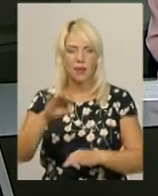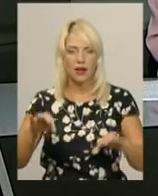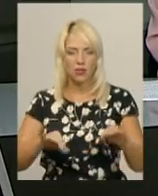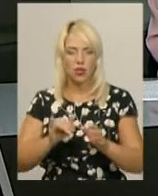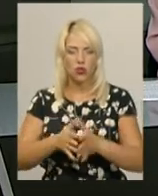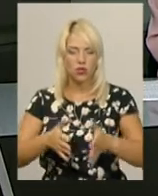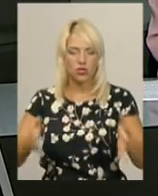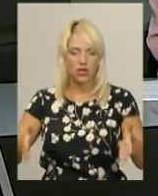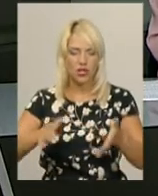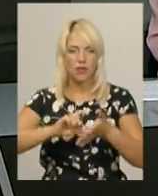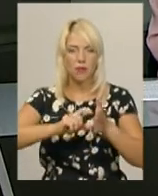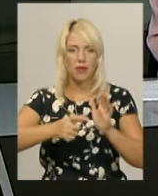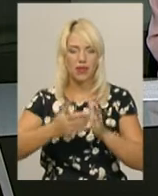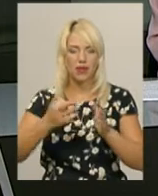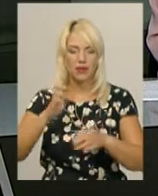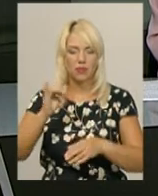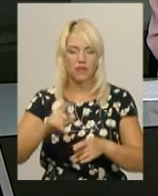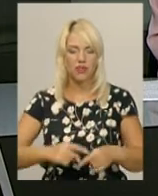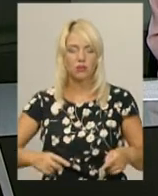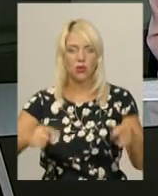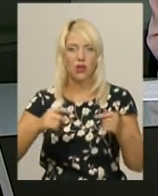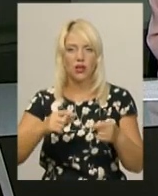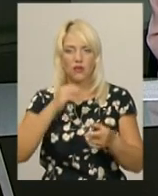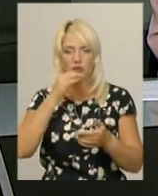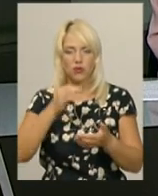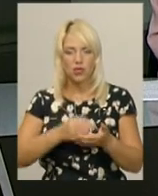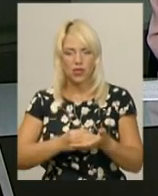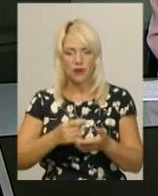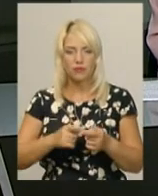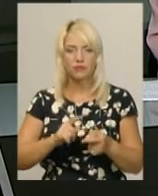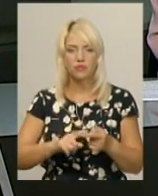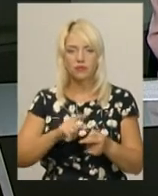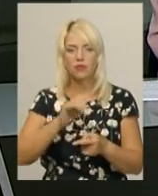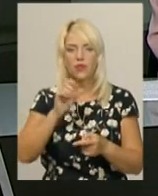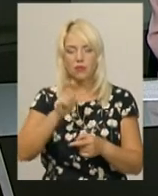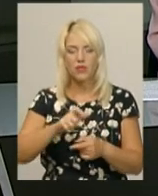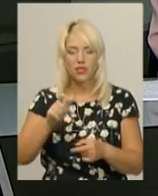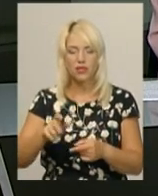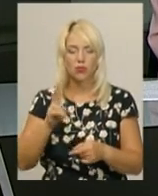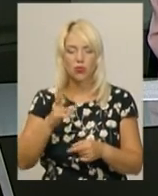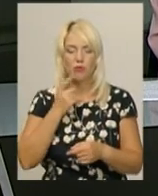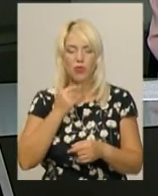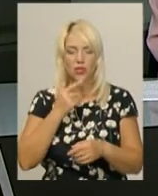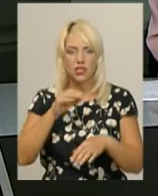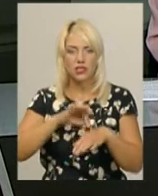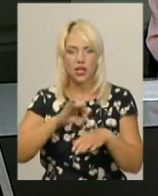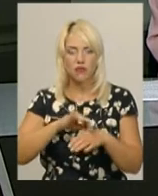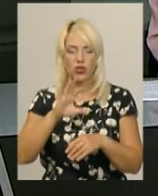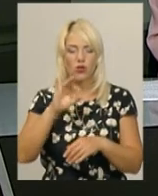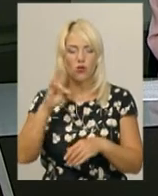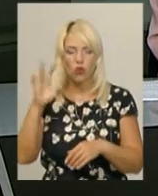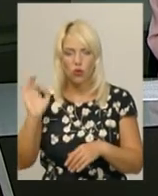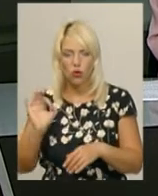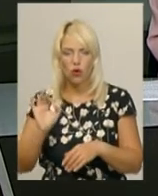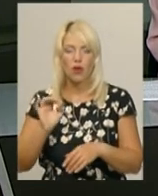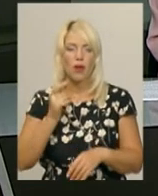палат, які б відповідали стандартам лікування пацієнтів з гематопатологічними захворюваннями та онкопатологією. Продовжить